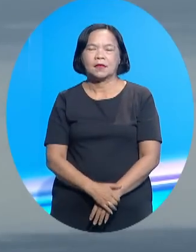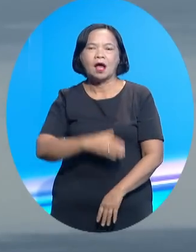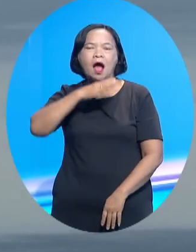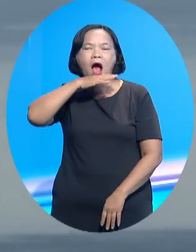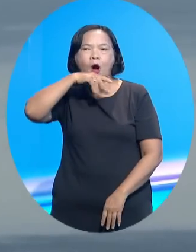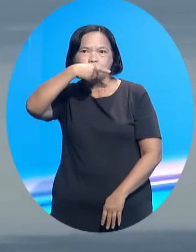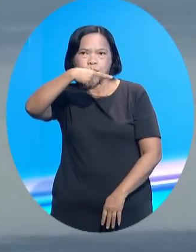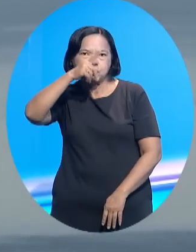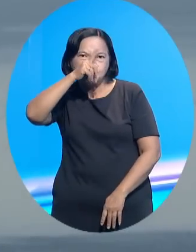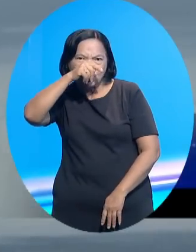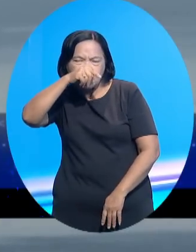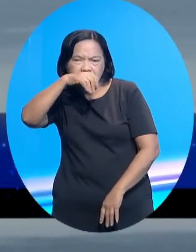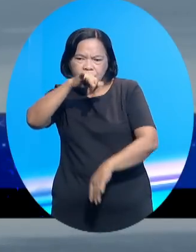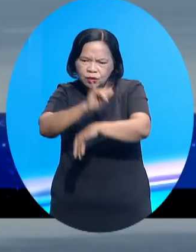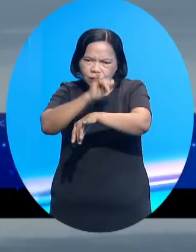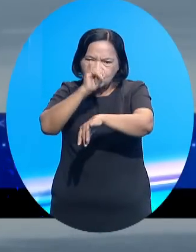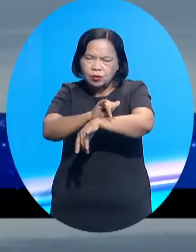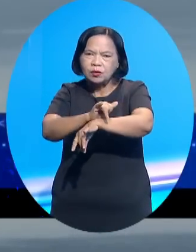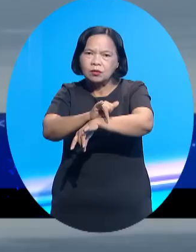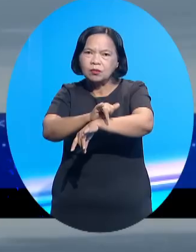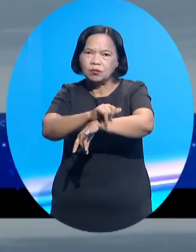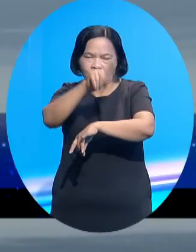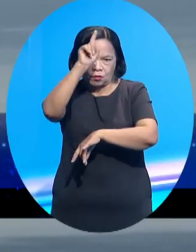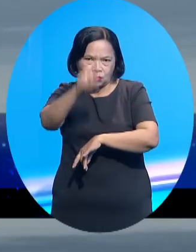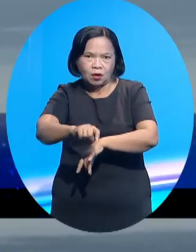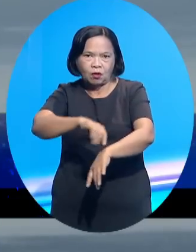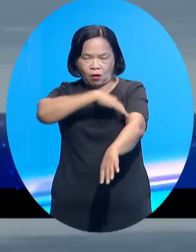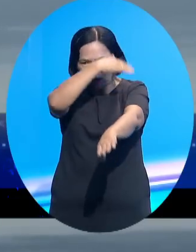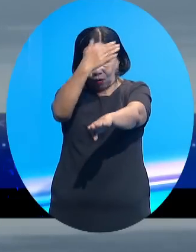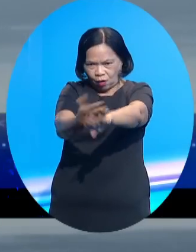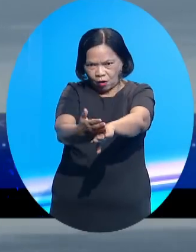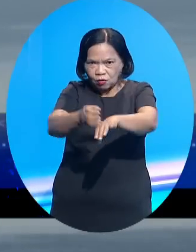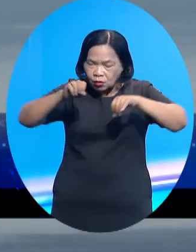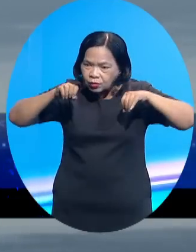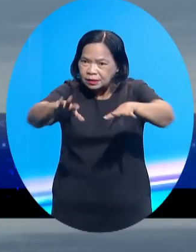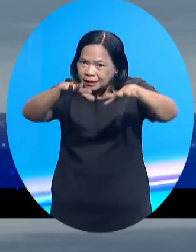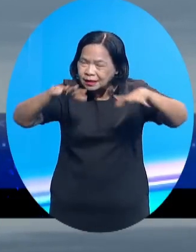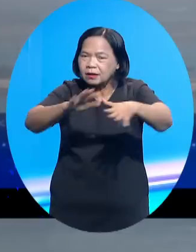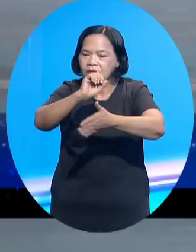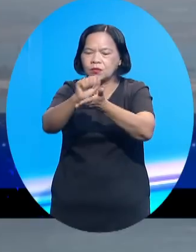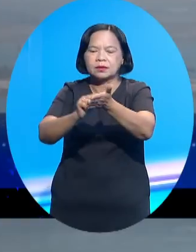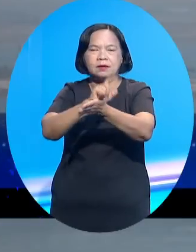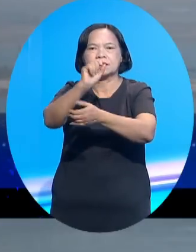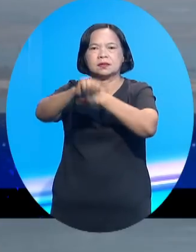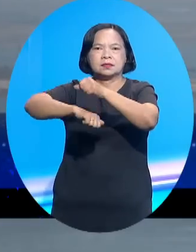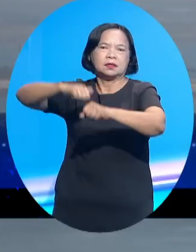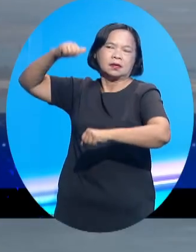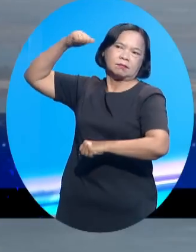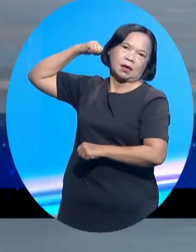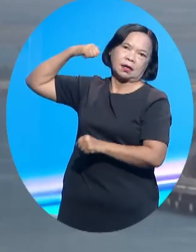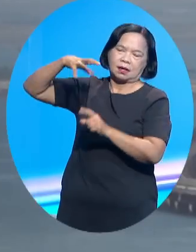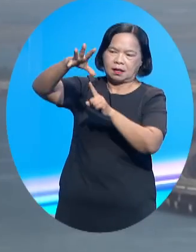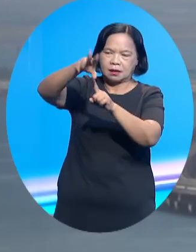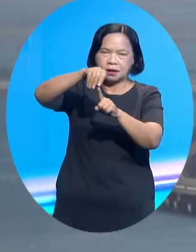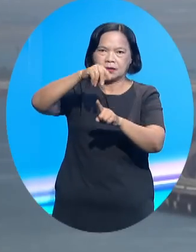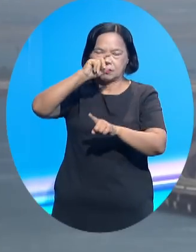Ông Putin cũng yêu cầu tăng cường các biện pháp an ninh quanh cầu Krum khi cây cầu này cũng từng bị tấn công vào tháng 10 năm ngoái. Theo thông tin từ phía